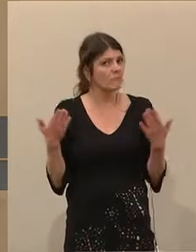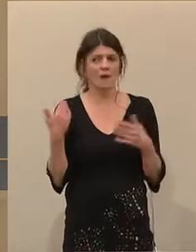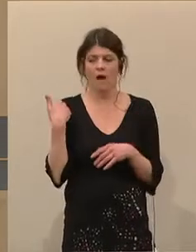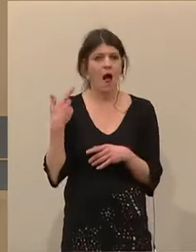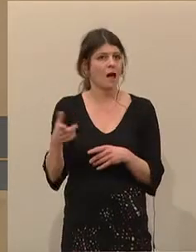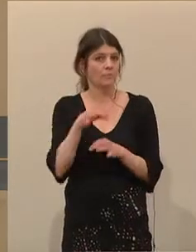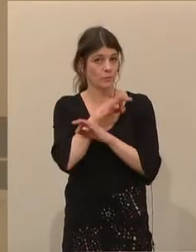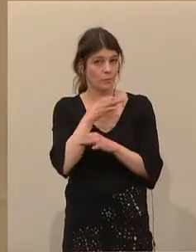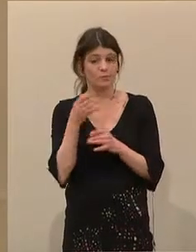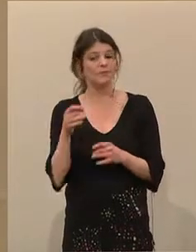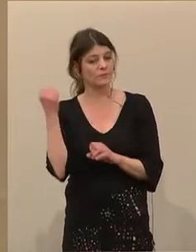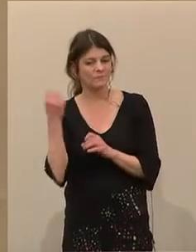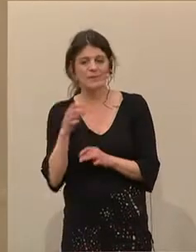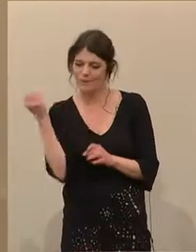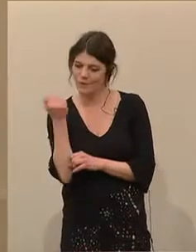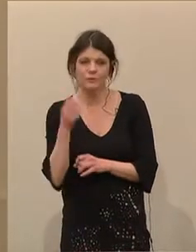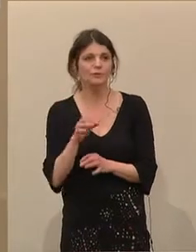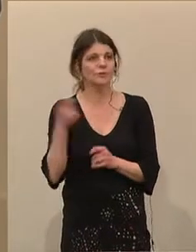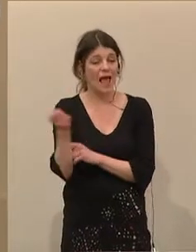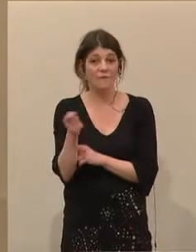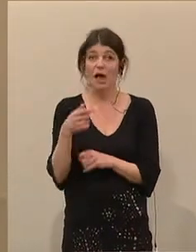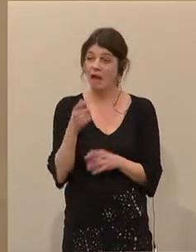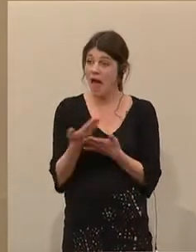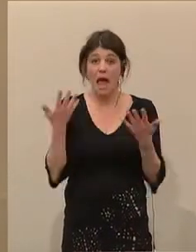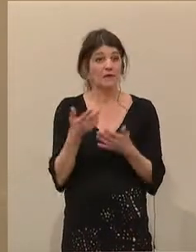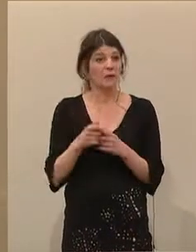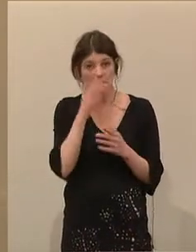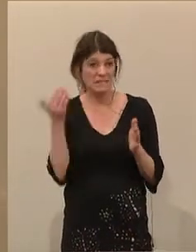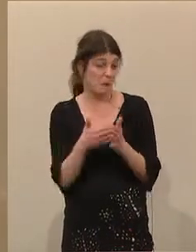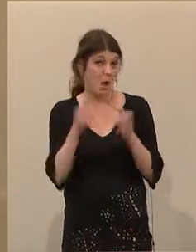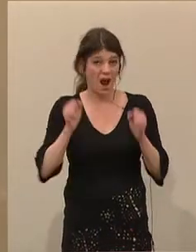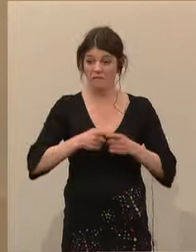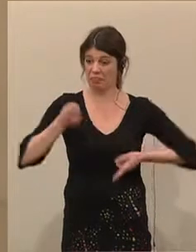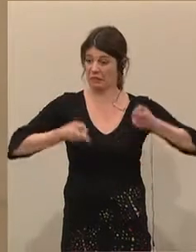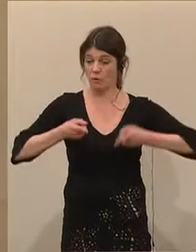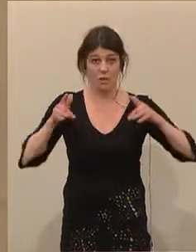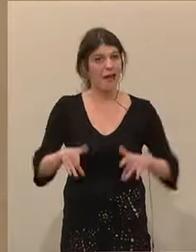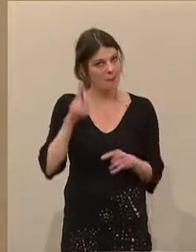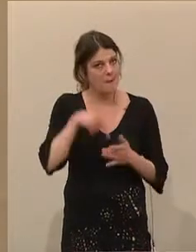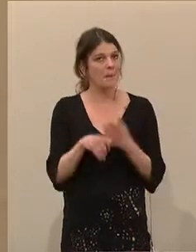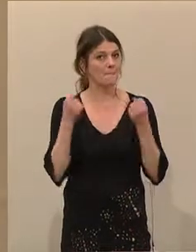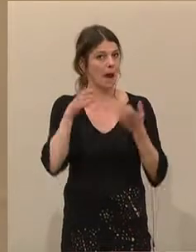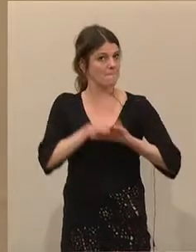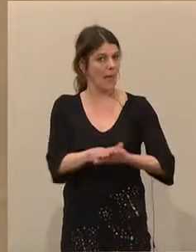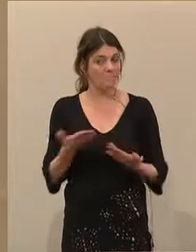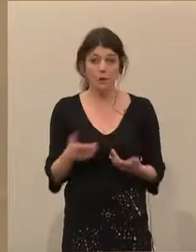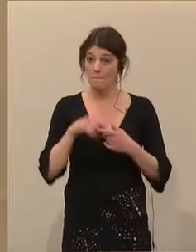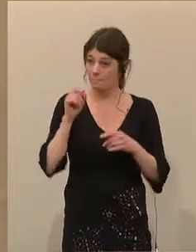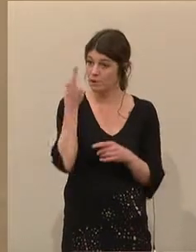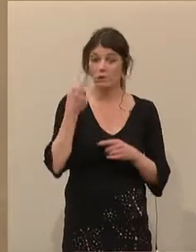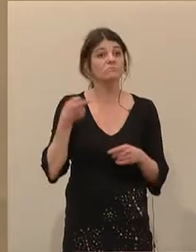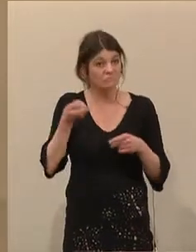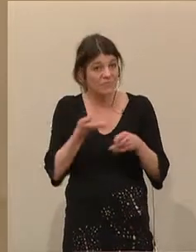dass die Todesstrafe sehr leicht missbraucht werden kann in Diktaturen zur Aufrechterhaltung der Macht und vor allem aber, weil es eine